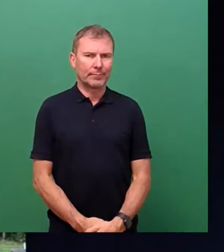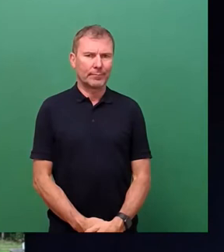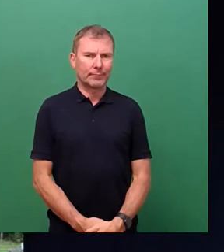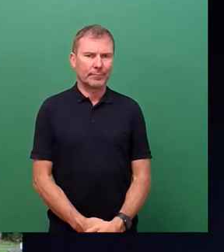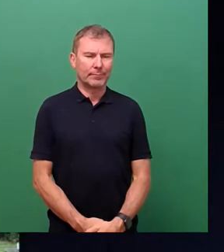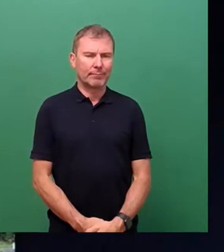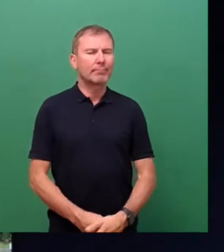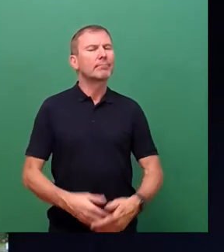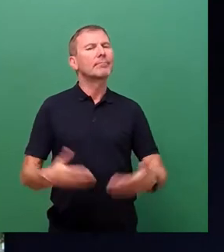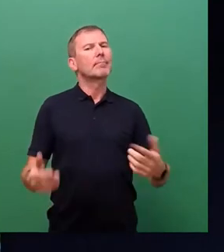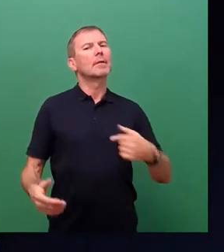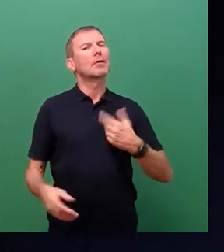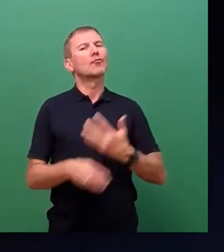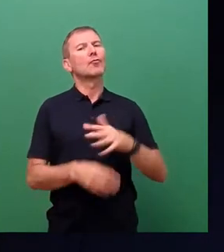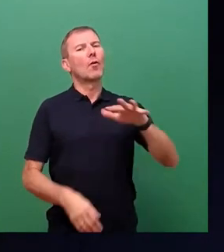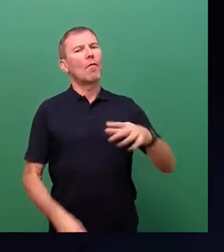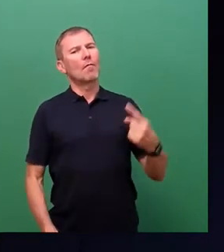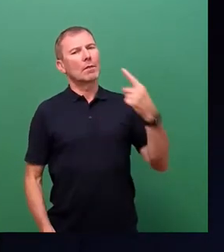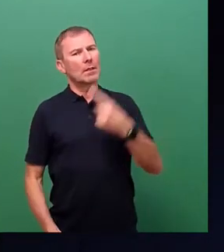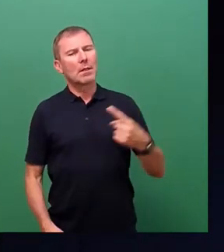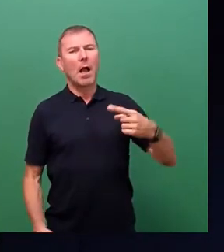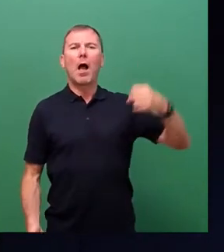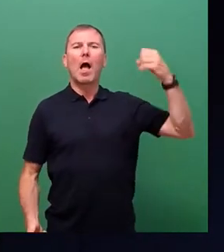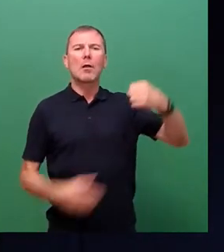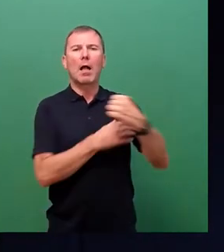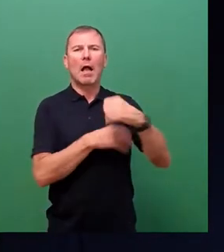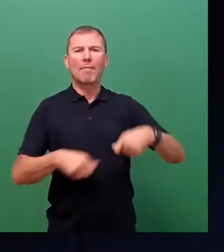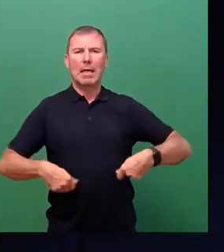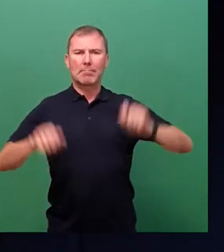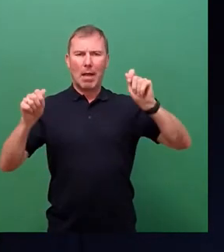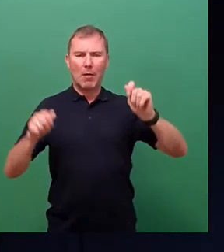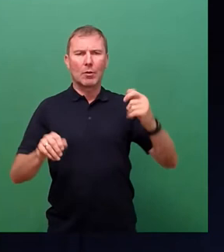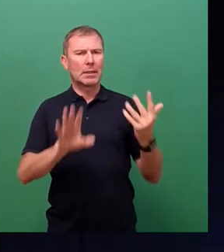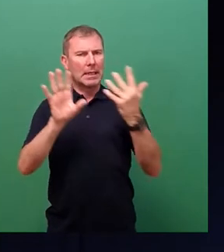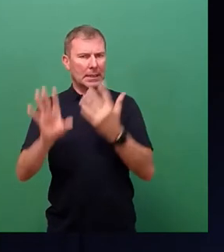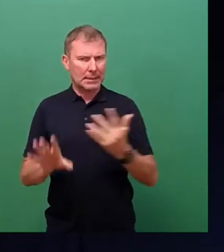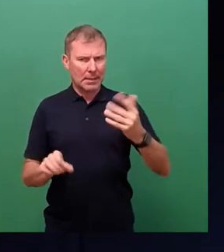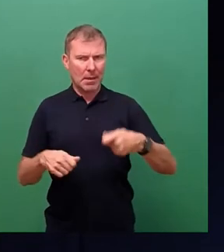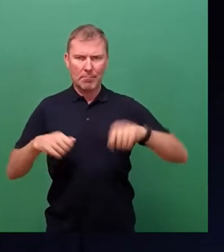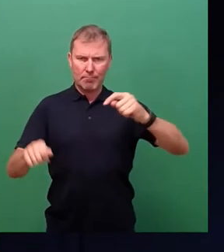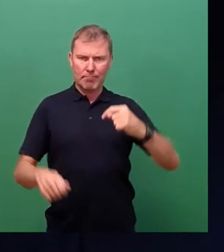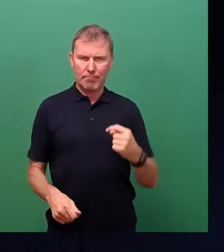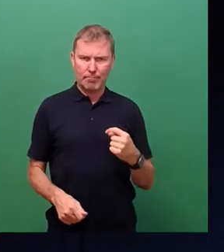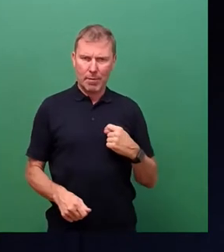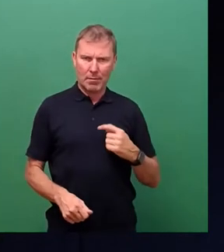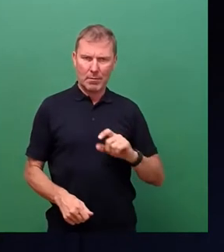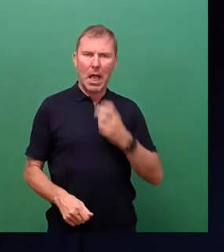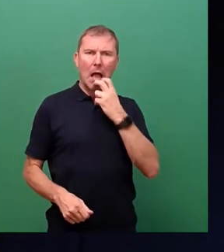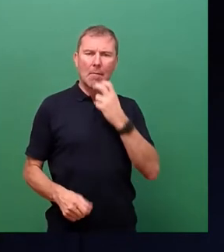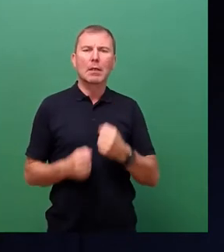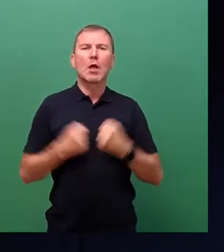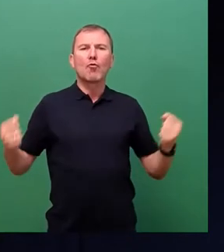Ich bin seit 15 Jahren im Bereich freiwilligen Solarkraftwerksbau tätig. Seit zehn Jahren baue ich Batterie-Großspeicher.